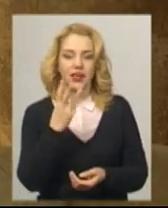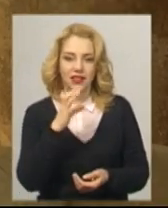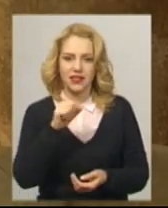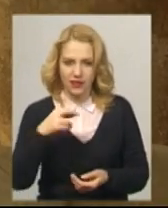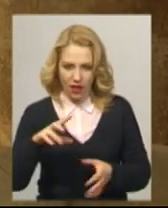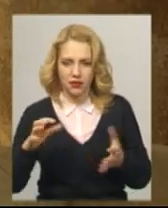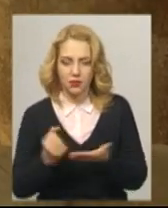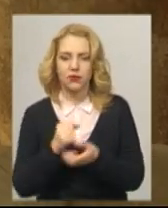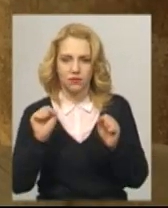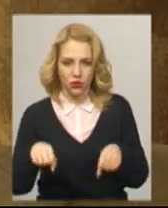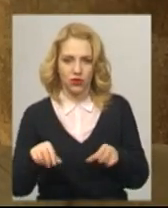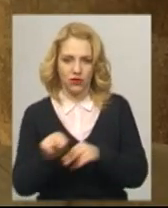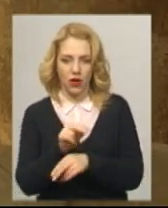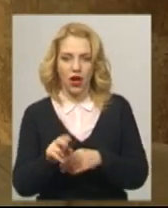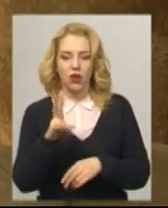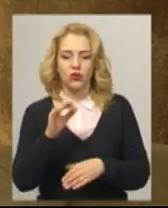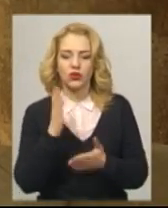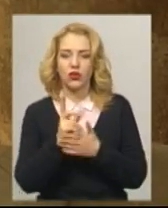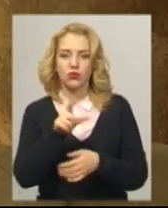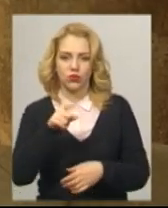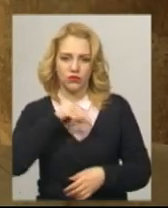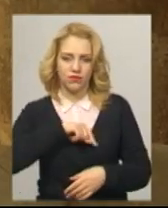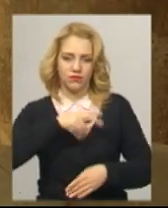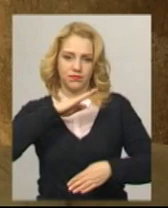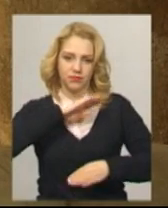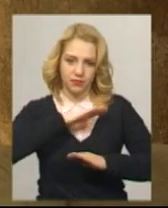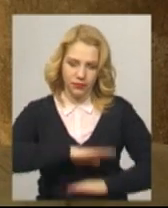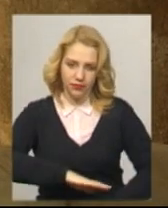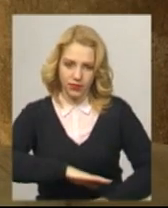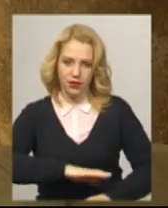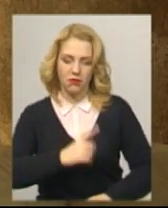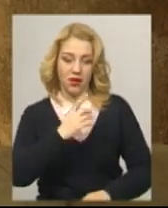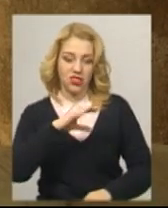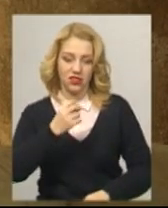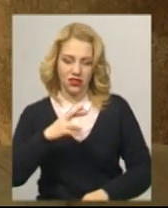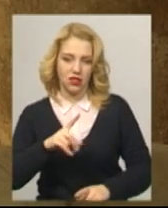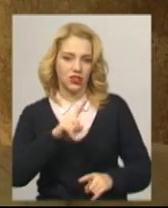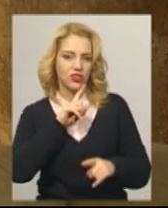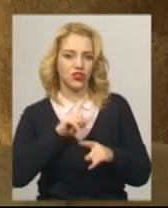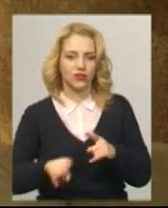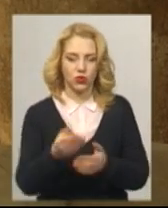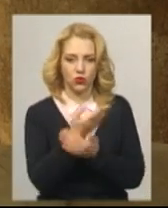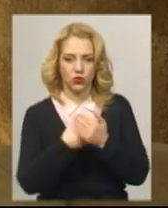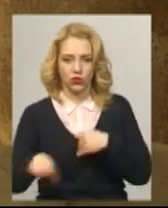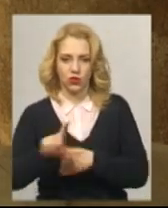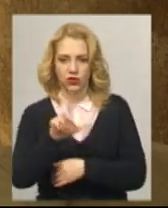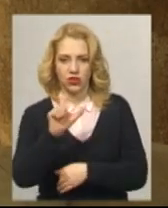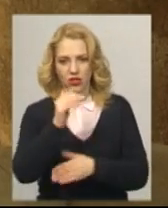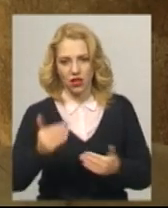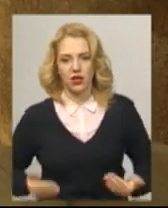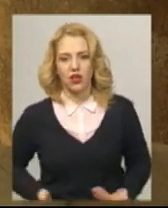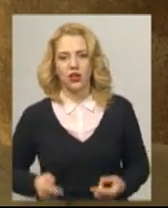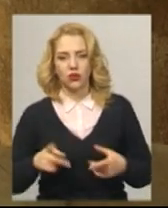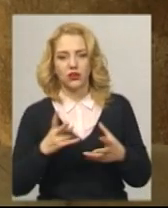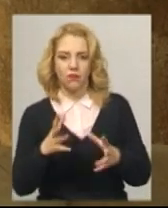людина, падає духом, і з першої стадії дуже швидко покидає життя. Тобто, тут треба